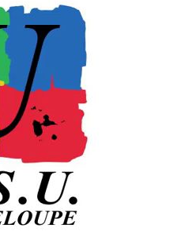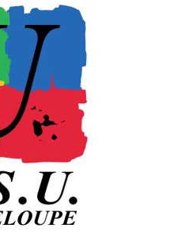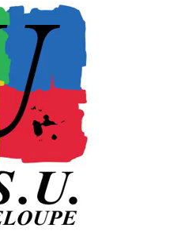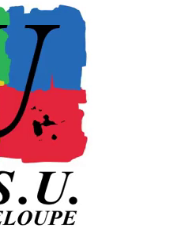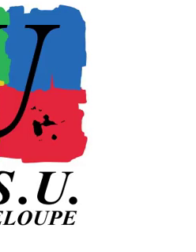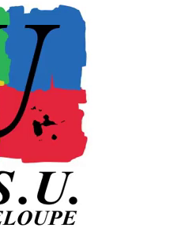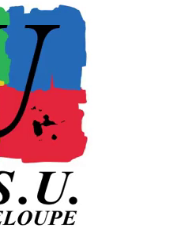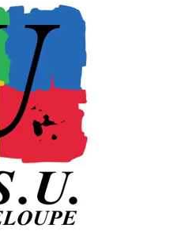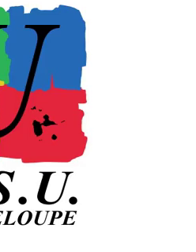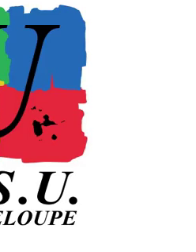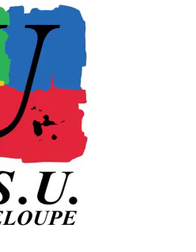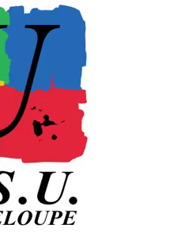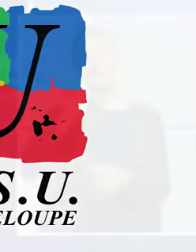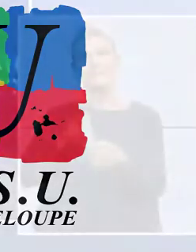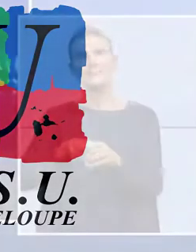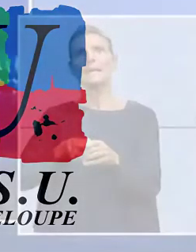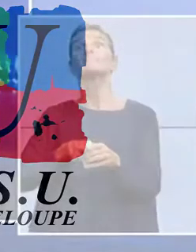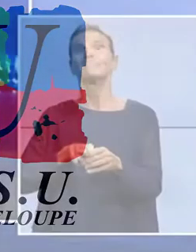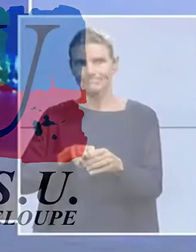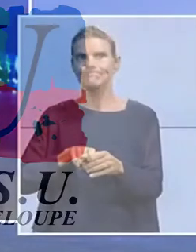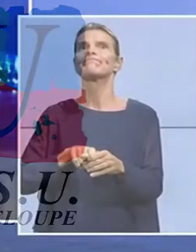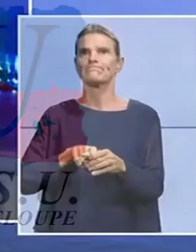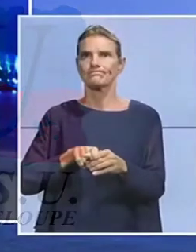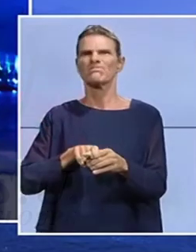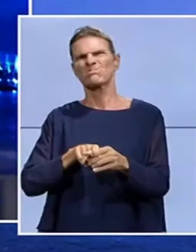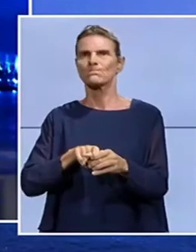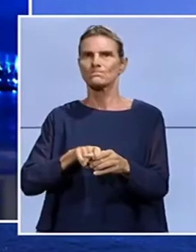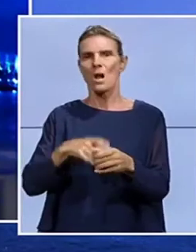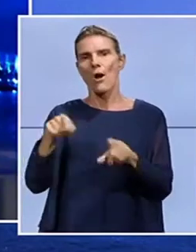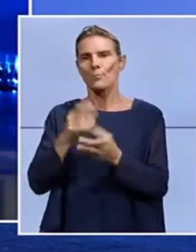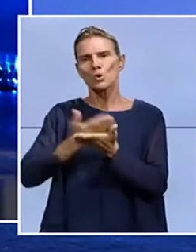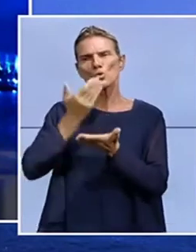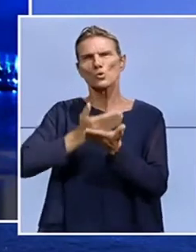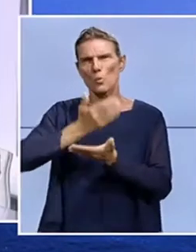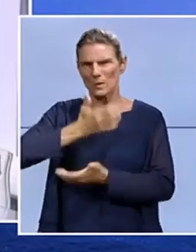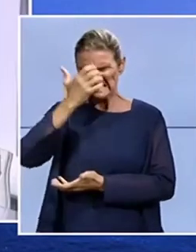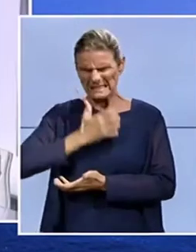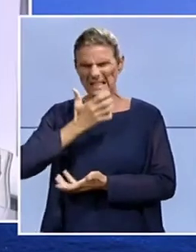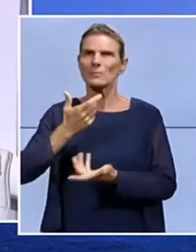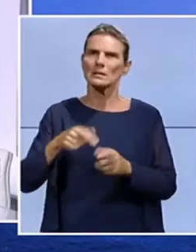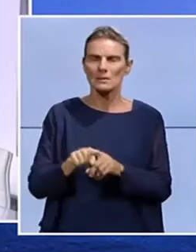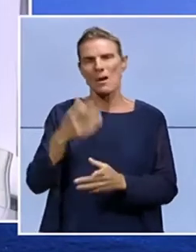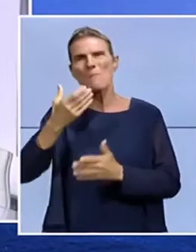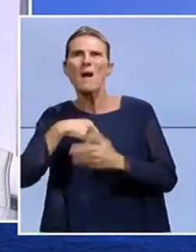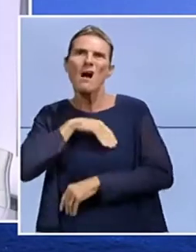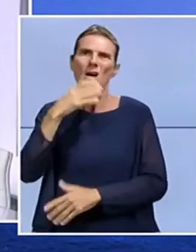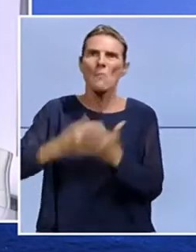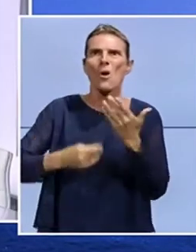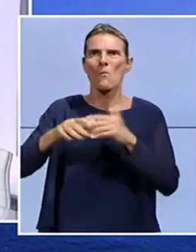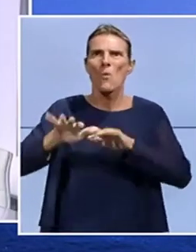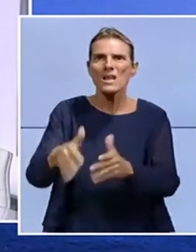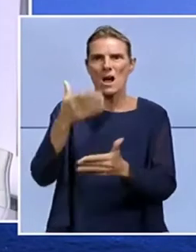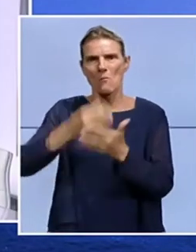Du côté des syndicats enseignants, revanche, c'est plutôt la soupe à la grimace en ce début de rentrée. Manque de moyens, manque d